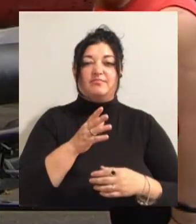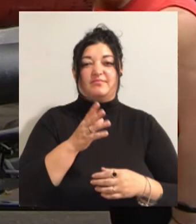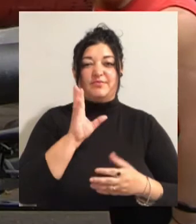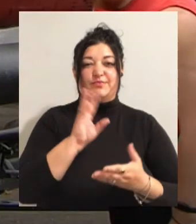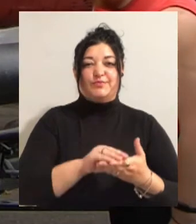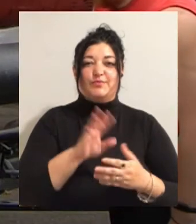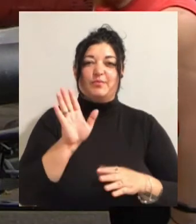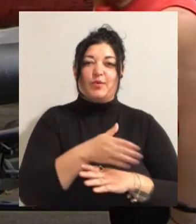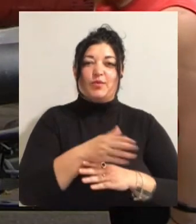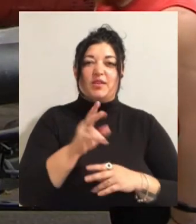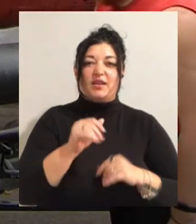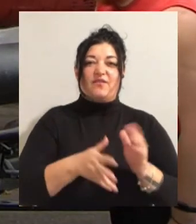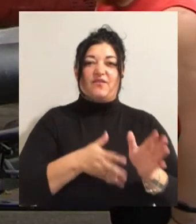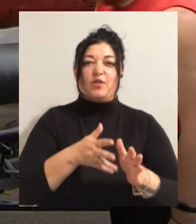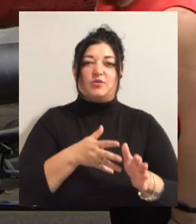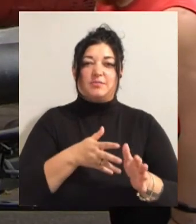Це просто велопробіг,